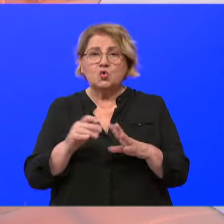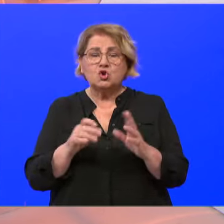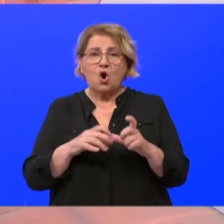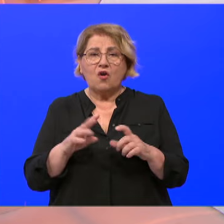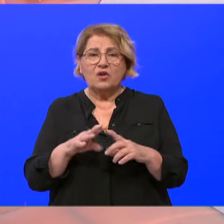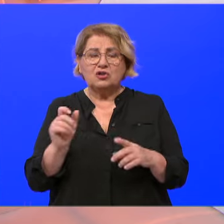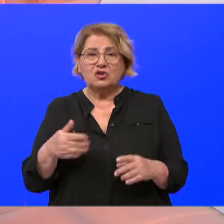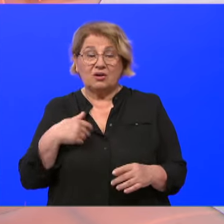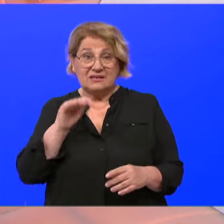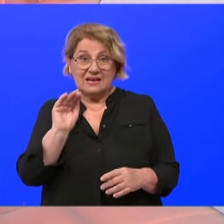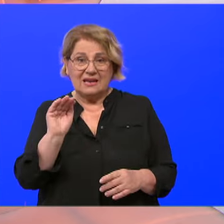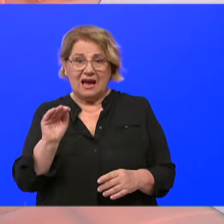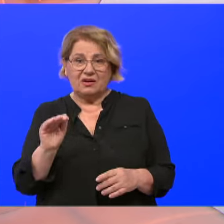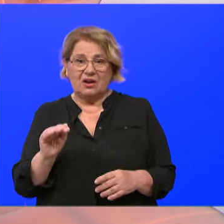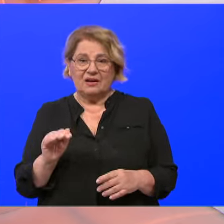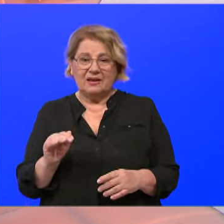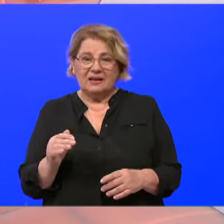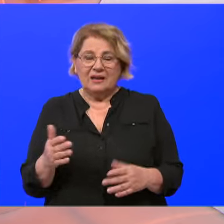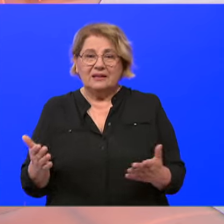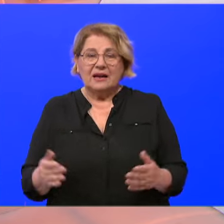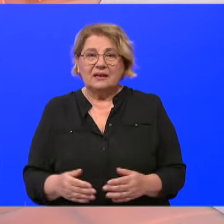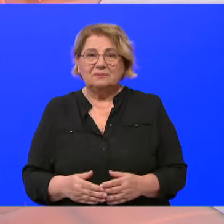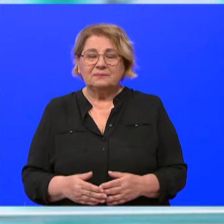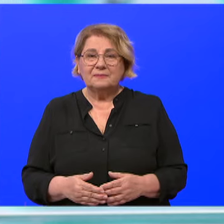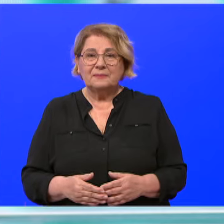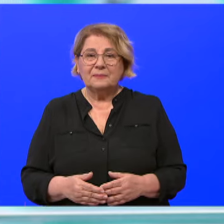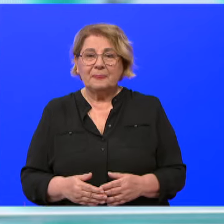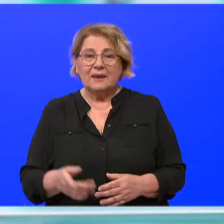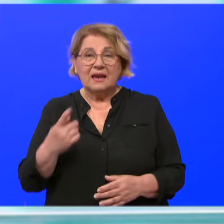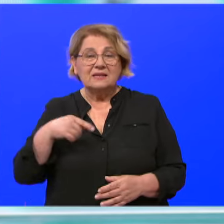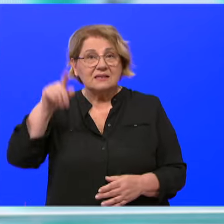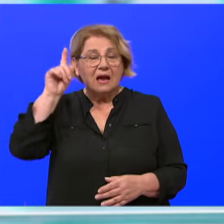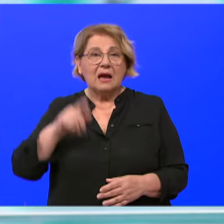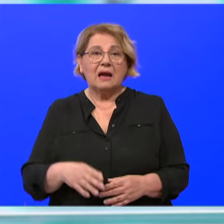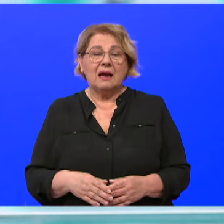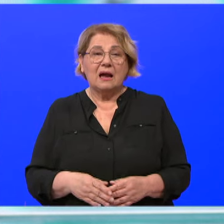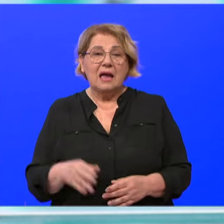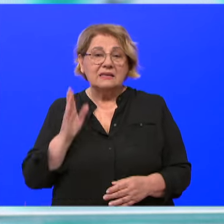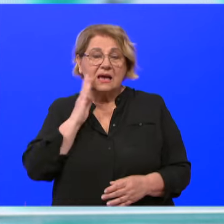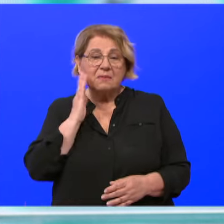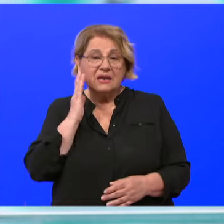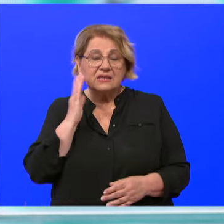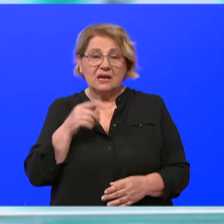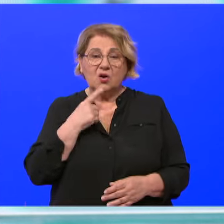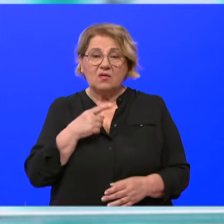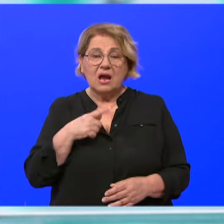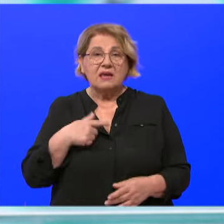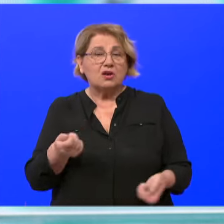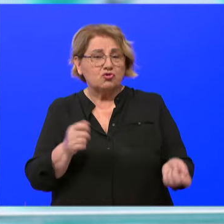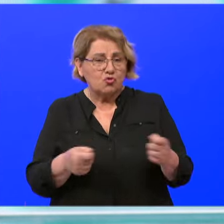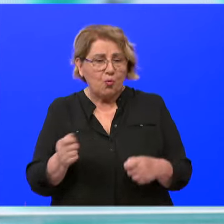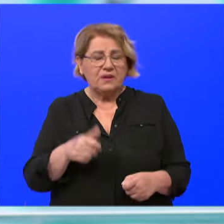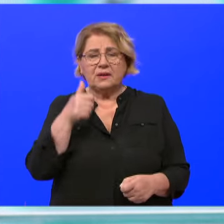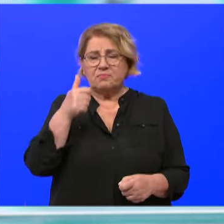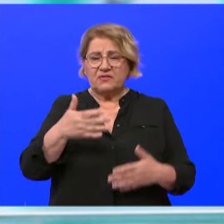javila se iz Njorka i govori na radio Zagrebi, govori ja kupujem prvi